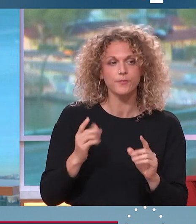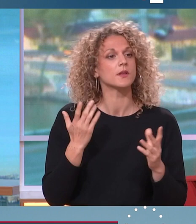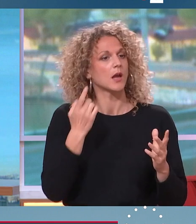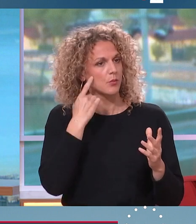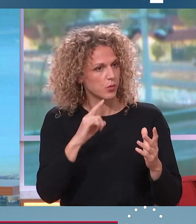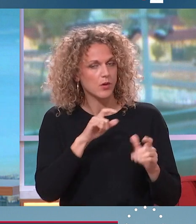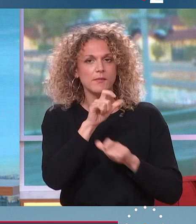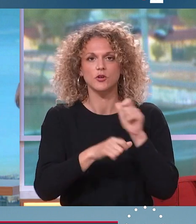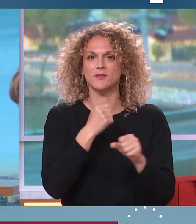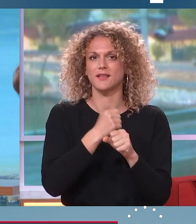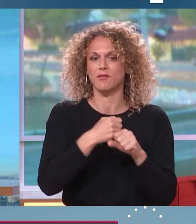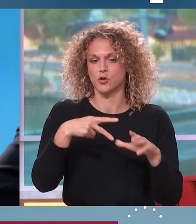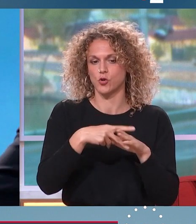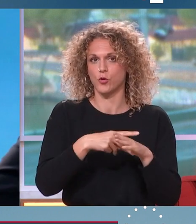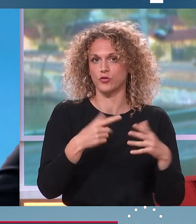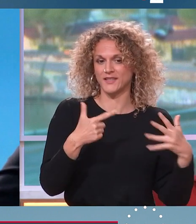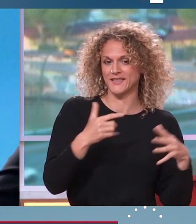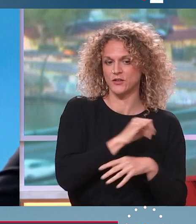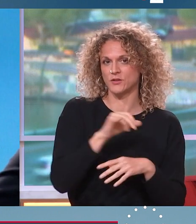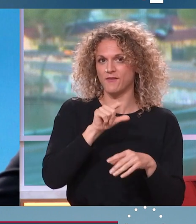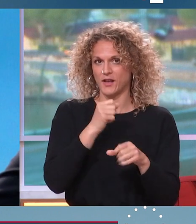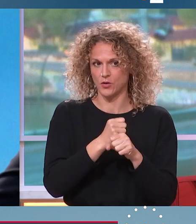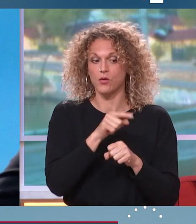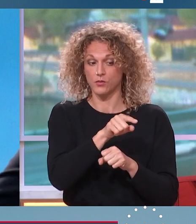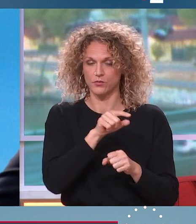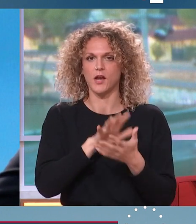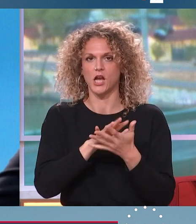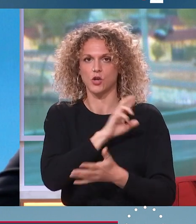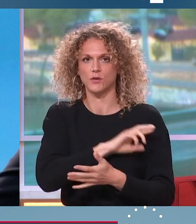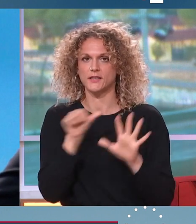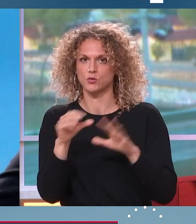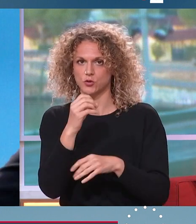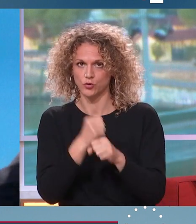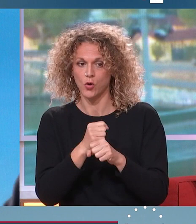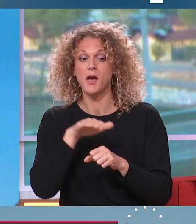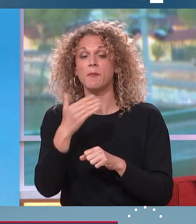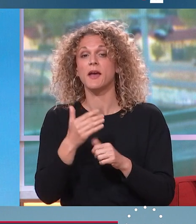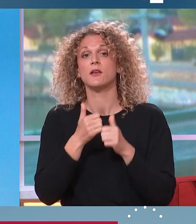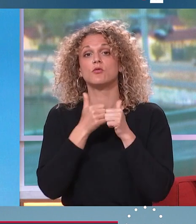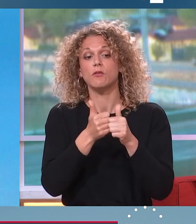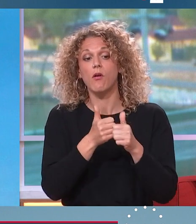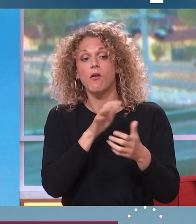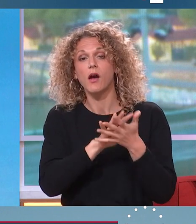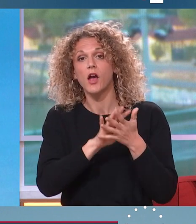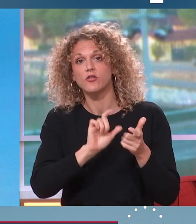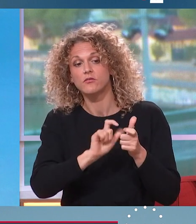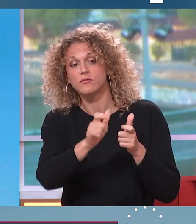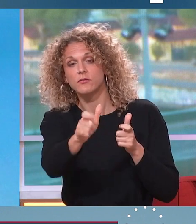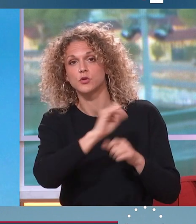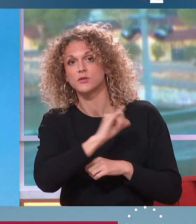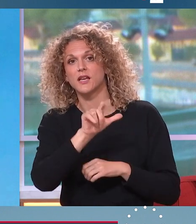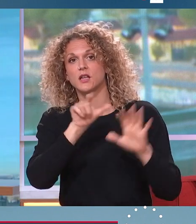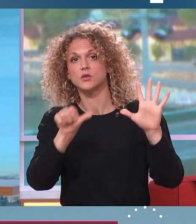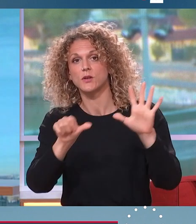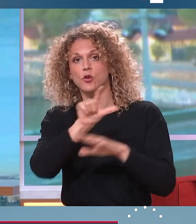pour les gens qui ont commencé à travailler entre 17 et 20 ans. Et après, elle est progressive jusqu'à 62 ans et